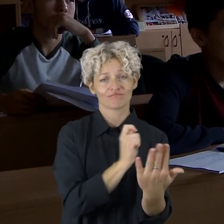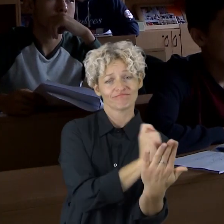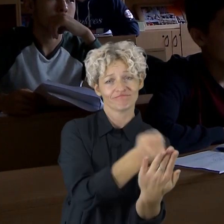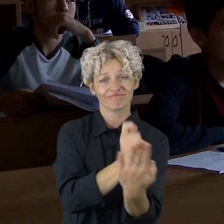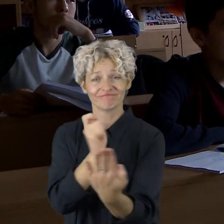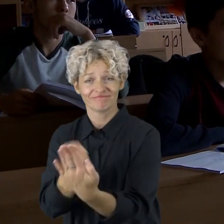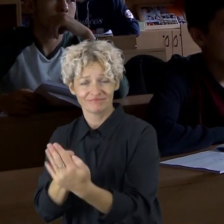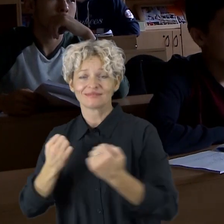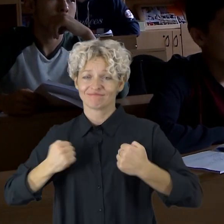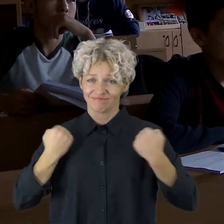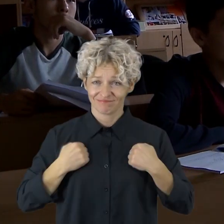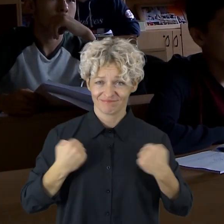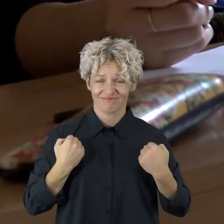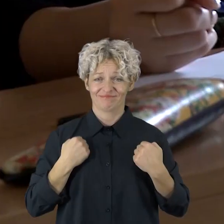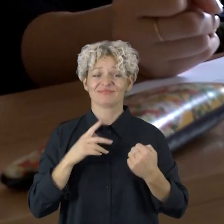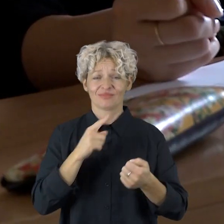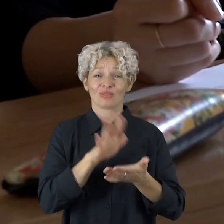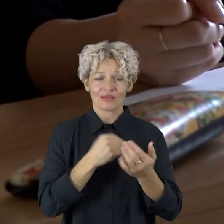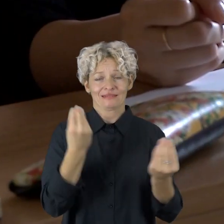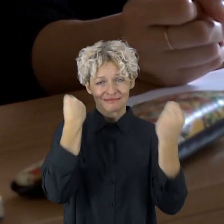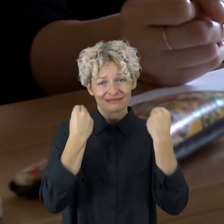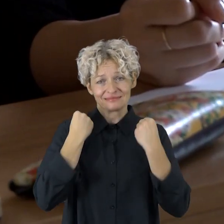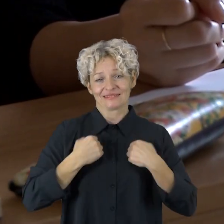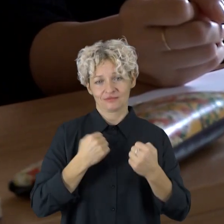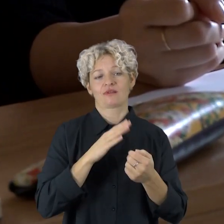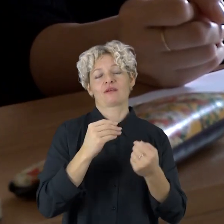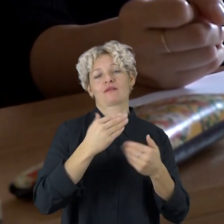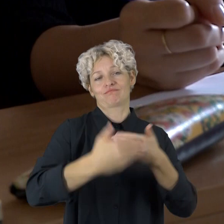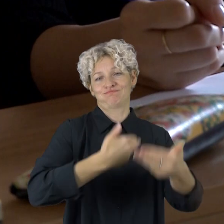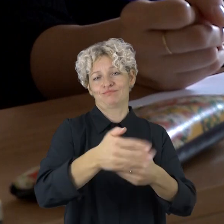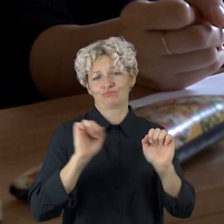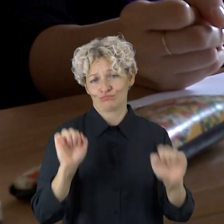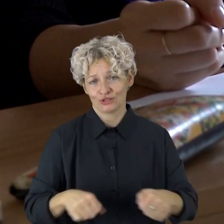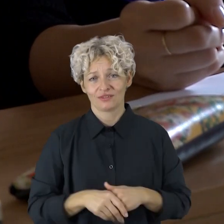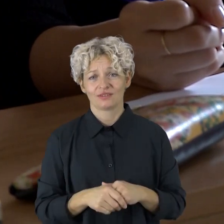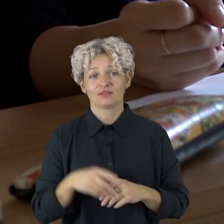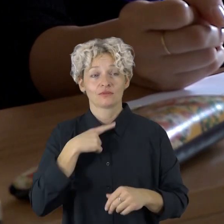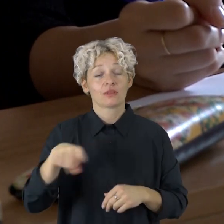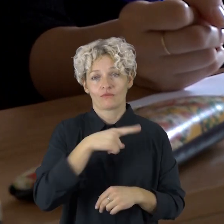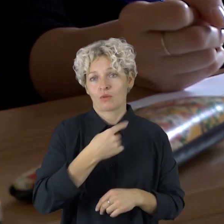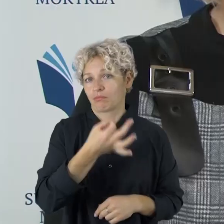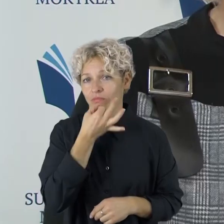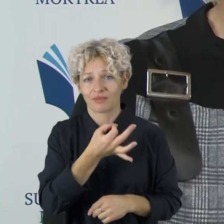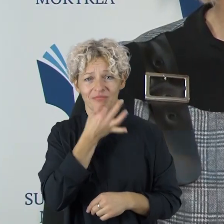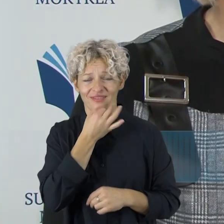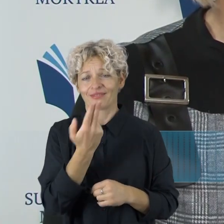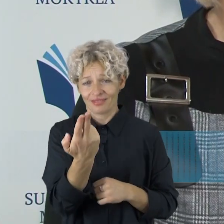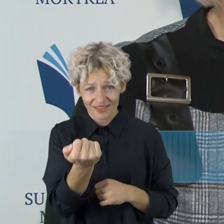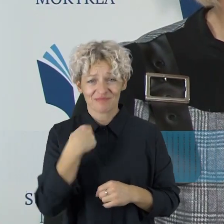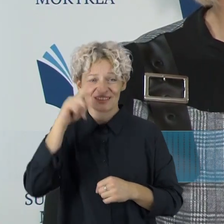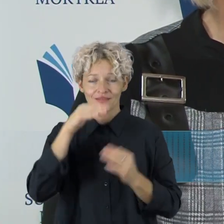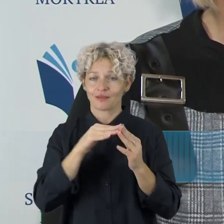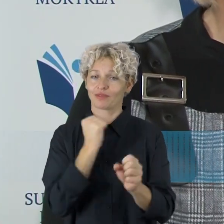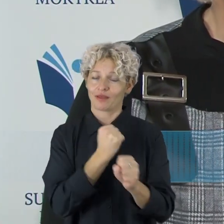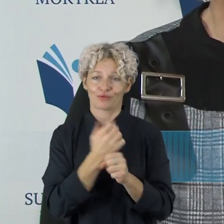Veronikos didžioji dalis užsieniečių planuoja Lietuvoje mokslus tęsti ir aukštosiuose mokyklose, tad mokosi noriai. Tikrai namų darbų